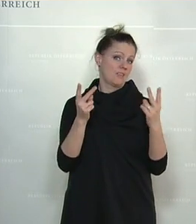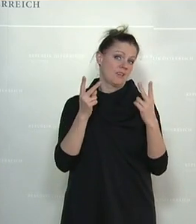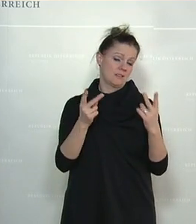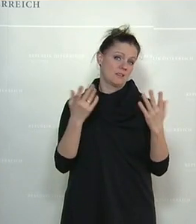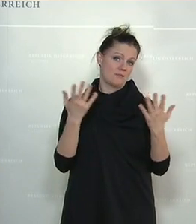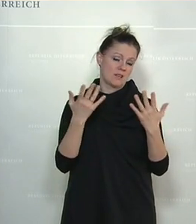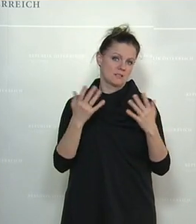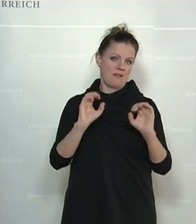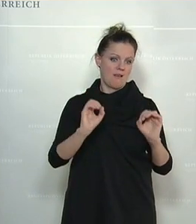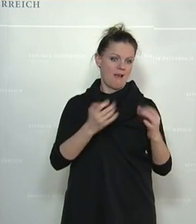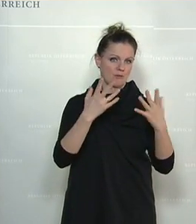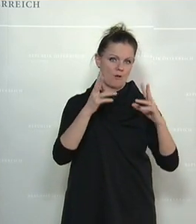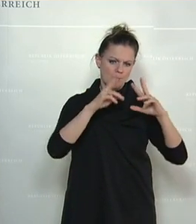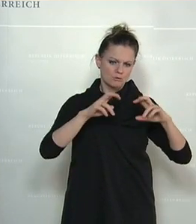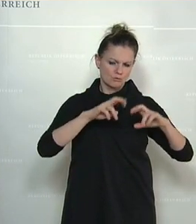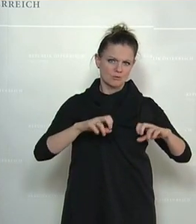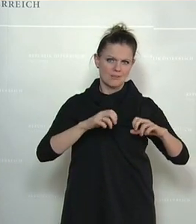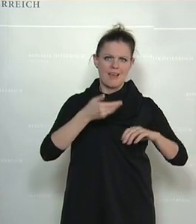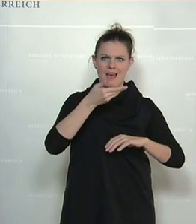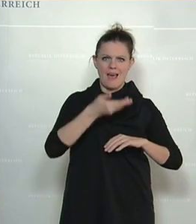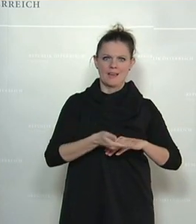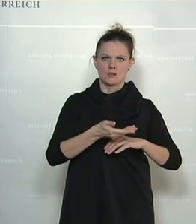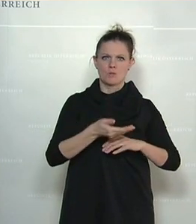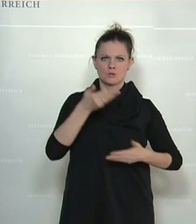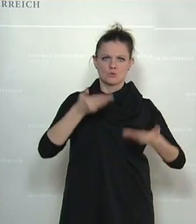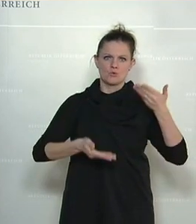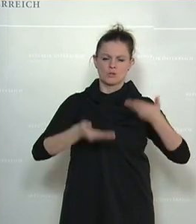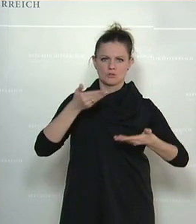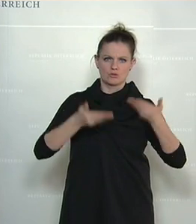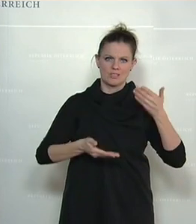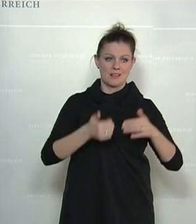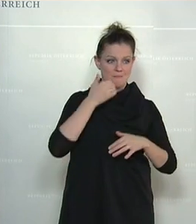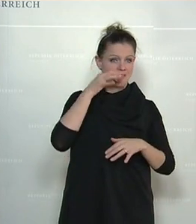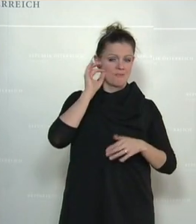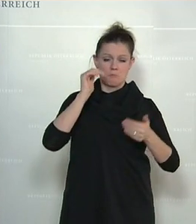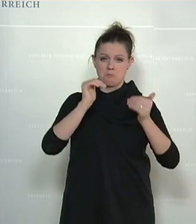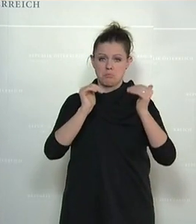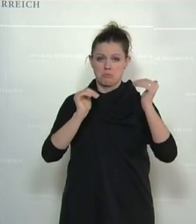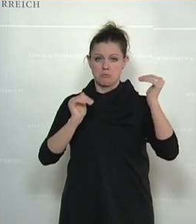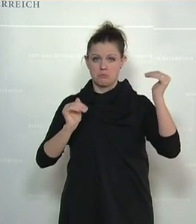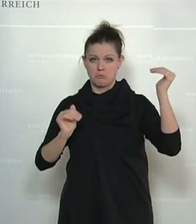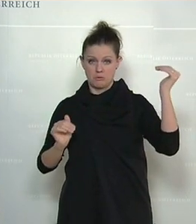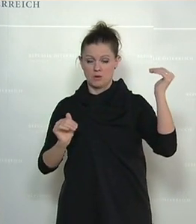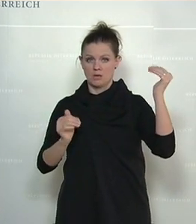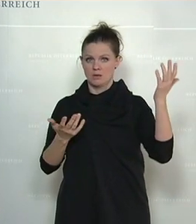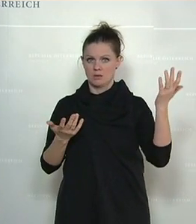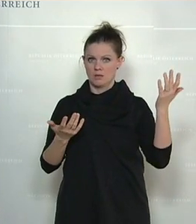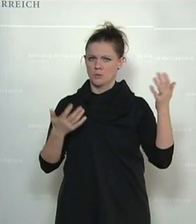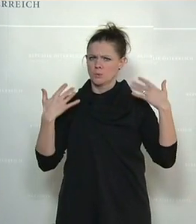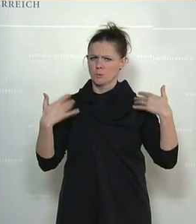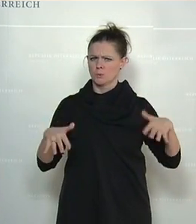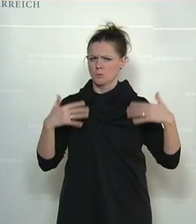man weiß, dass laut aktuellen Studien der Einkommensunterschied zwischen Männern und Frauen noch weiter auseinanderliegt, noch weiter